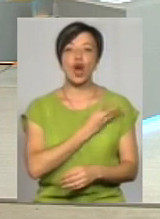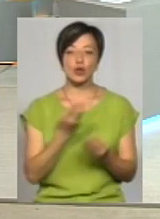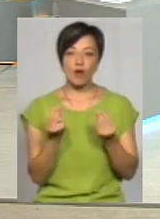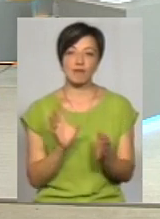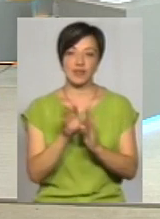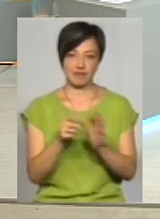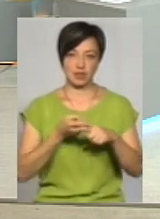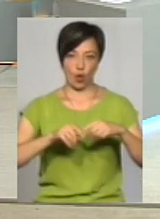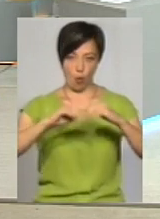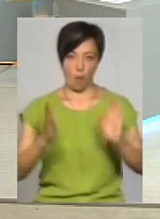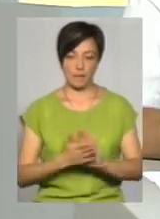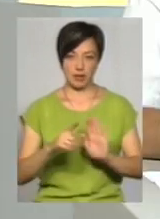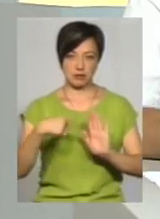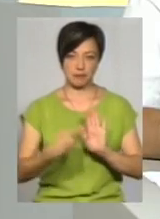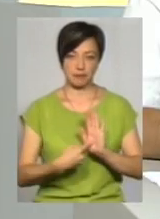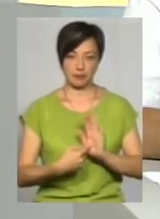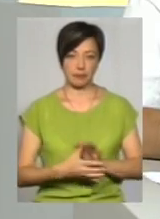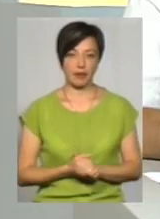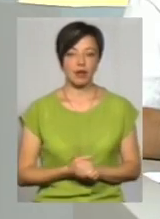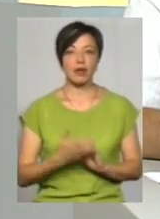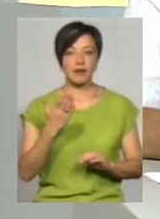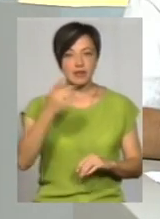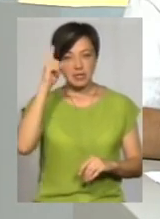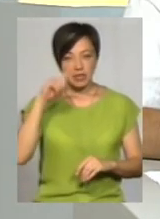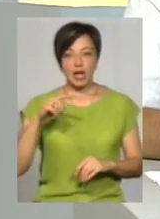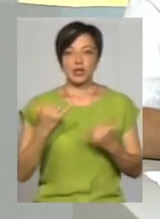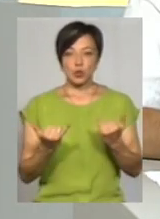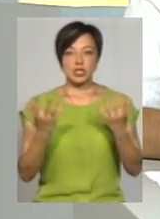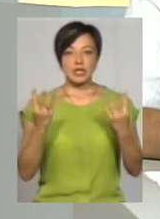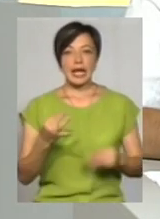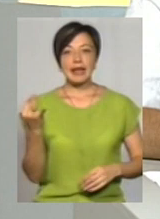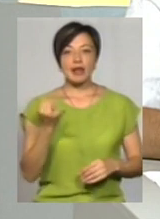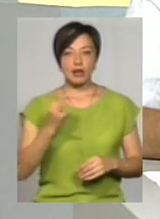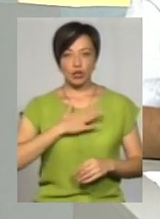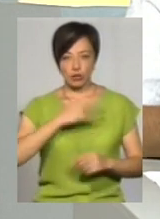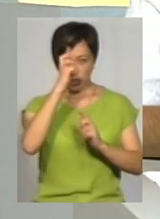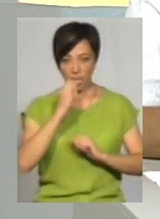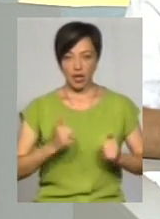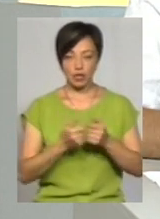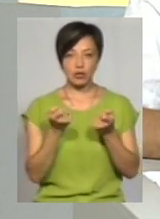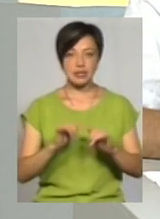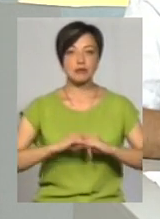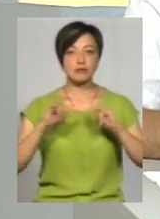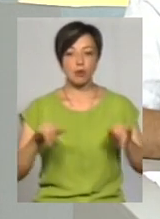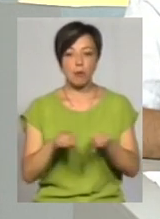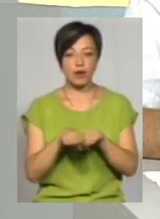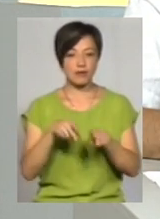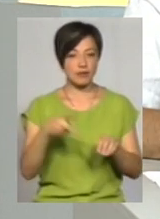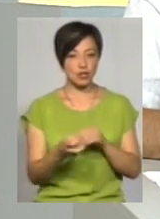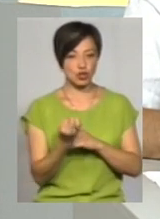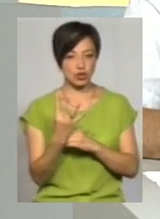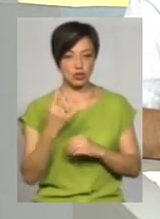комплекс? Ви знаєте, на сьогодній час інтерес до нашої країни дещо збільшився порівняно з 2014 роком.